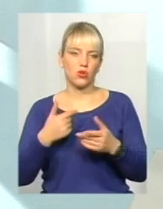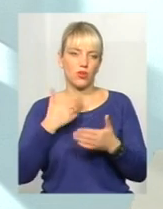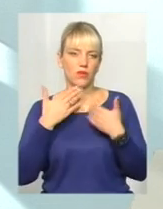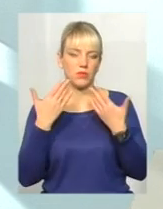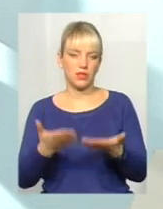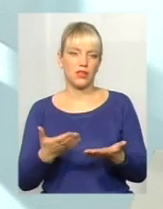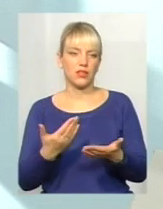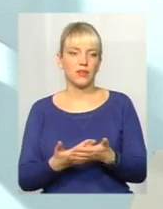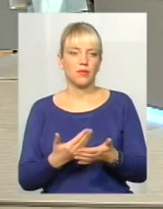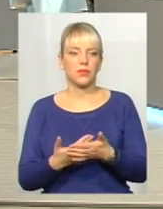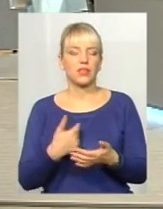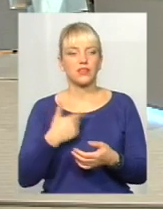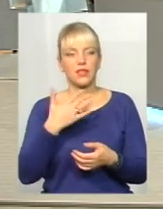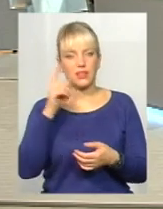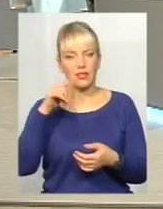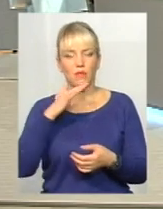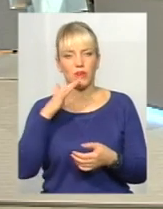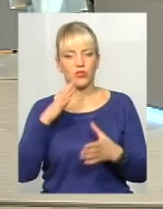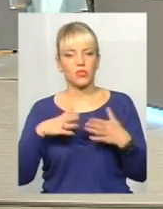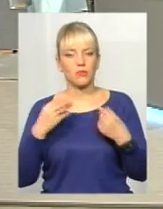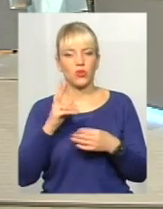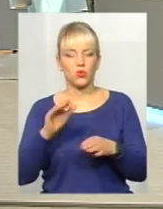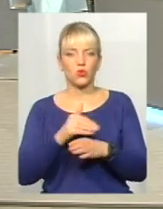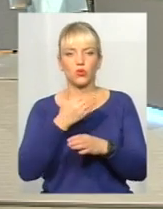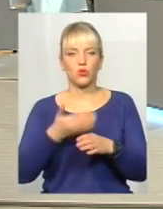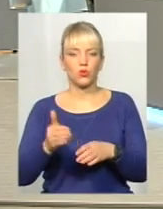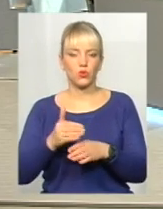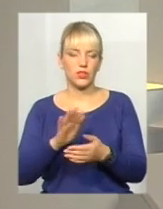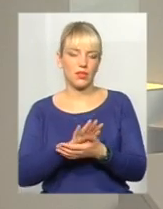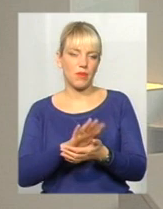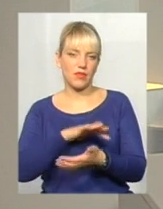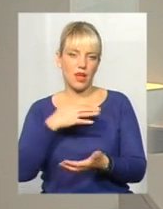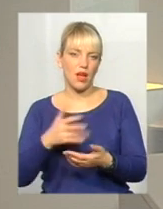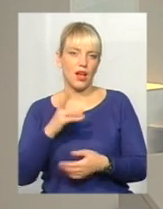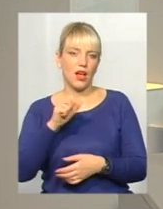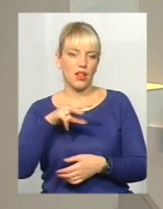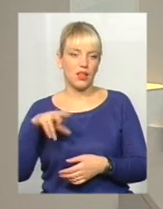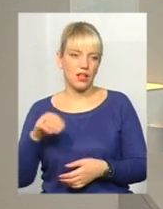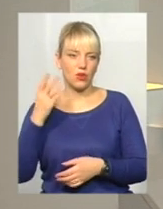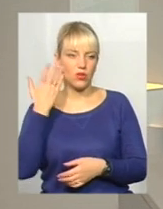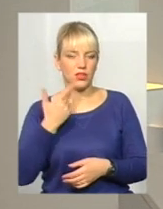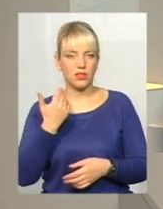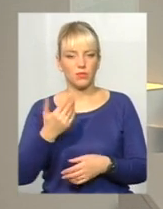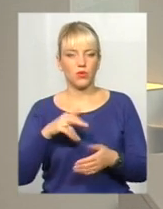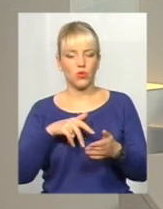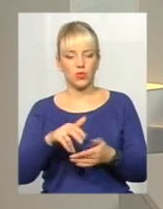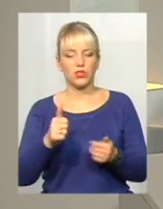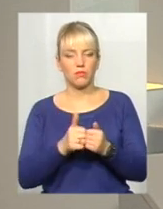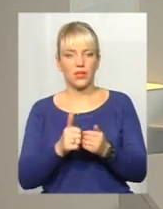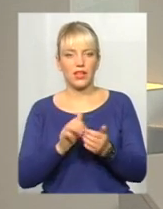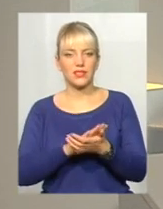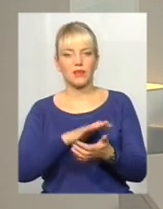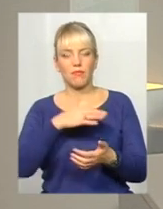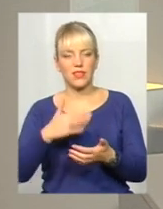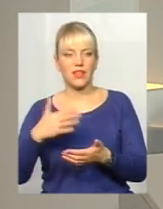Я знаю, по прикладу, війні ці... яким не байд уже, але коли проводиш біля смітників, розумієш, що